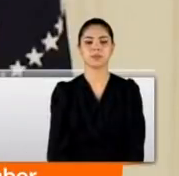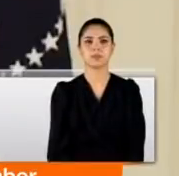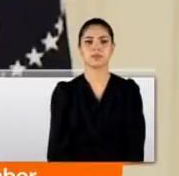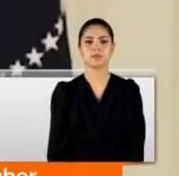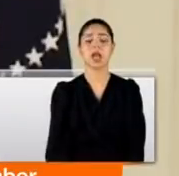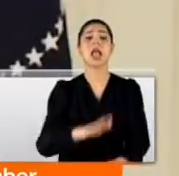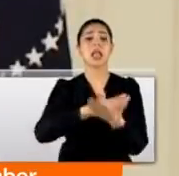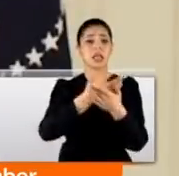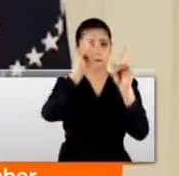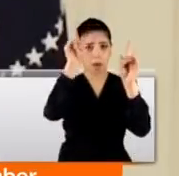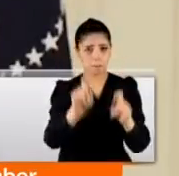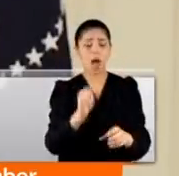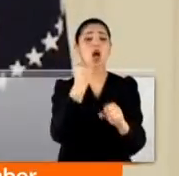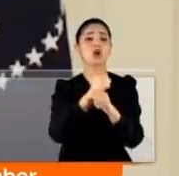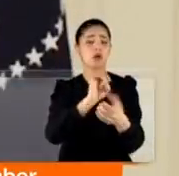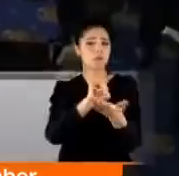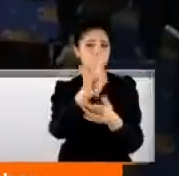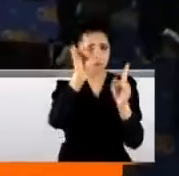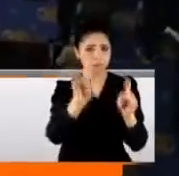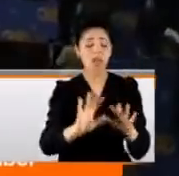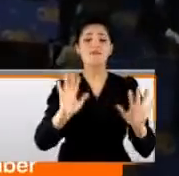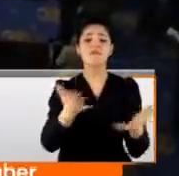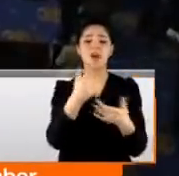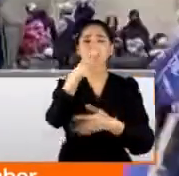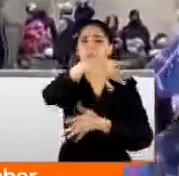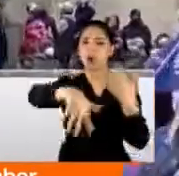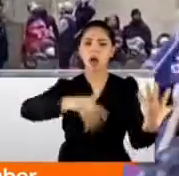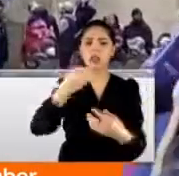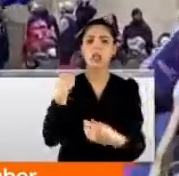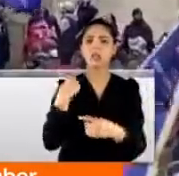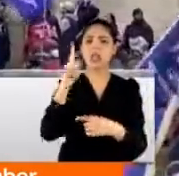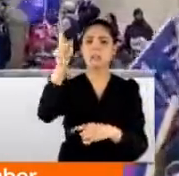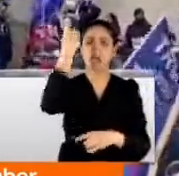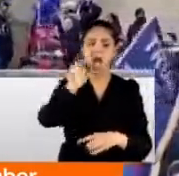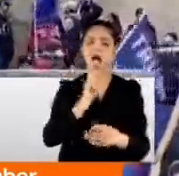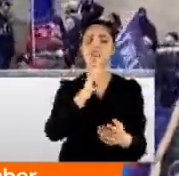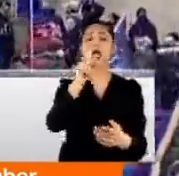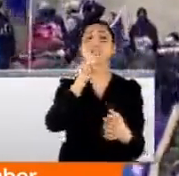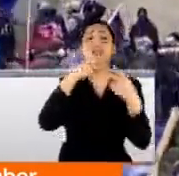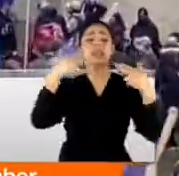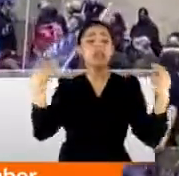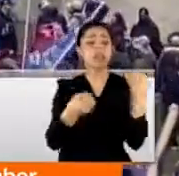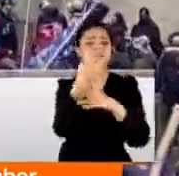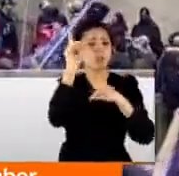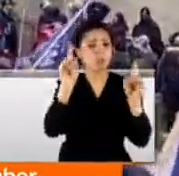İstifa mı edecek, görevden mi alınacak? Yoksa bu kaostan yeni bir adaylık hikayesi mi çıkaracak?